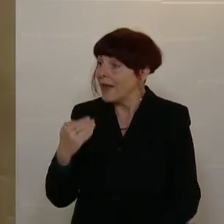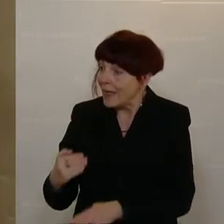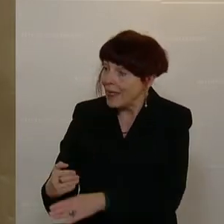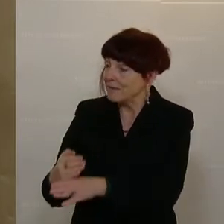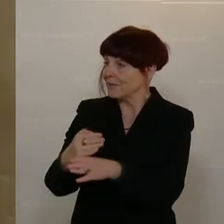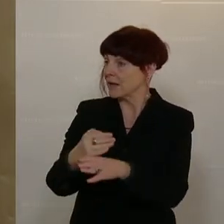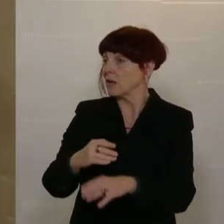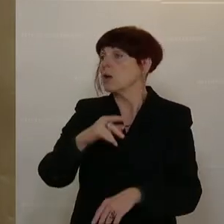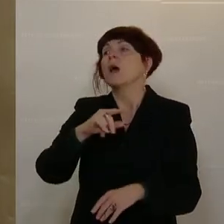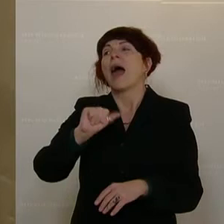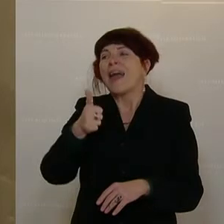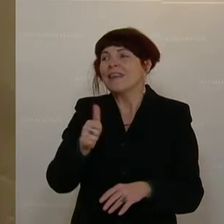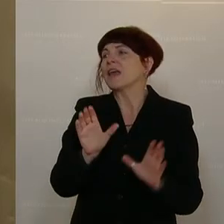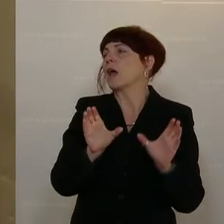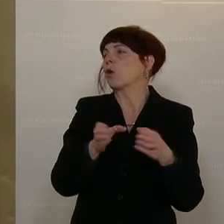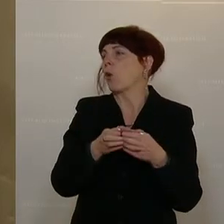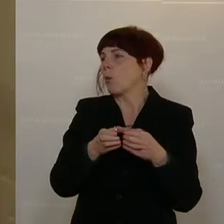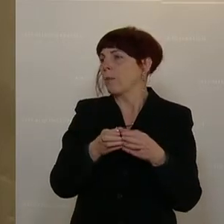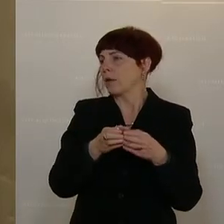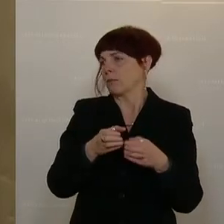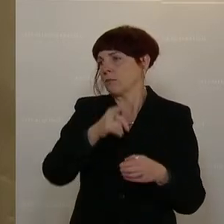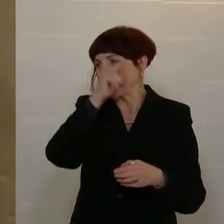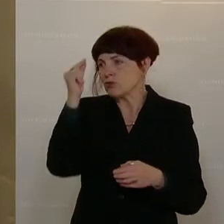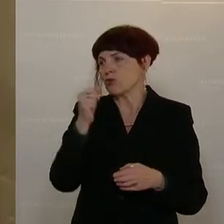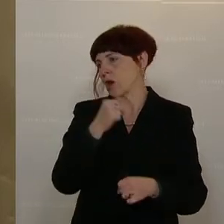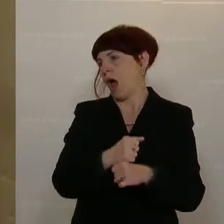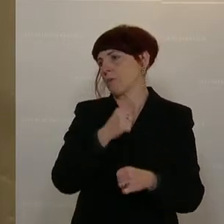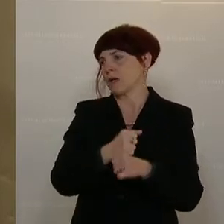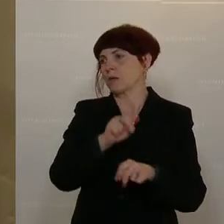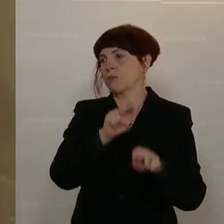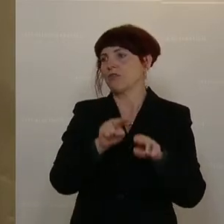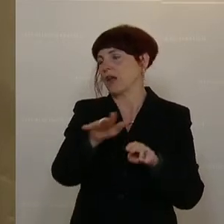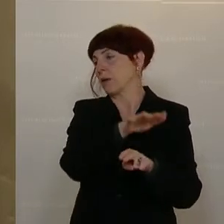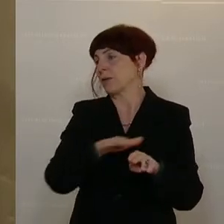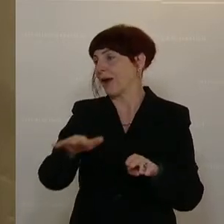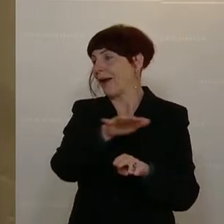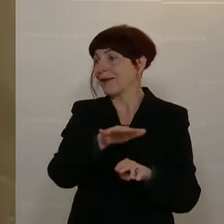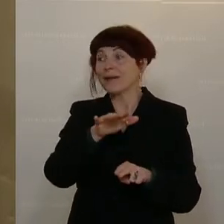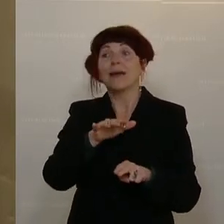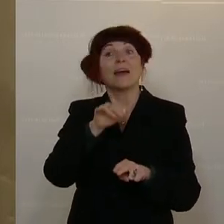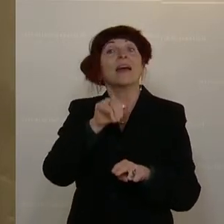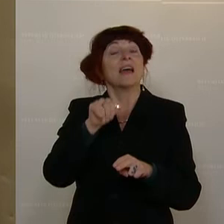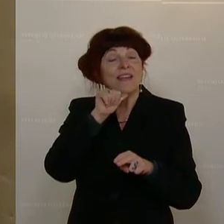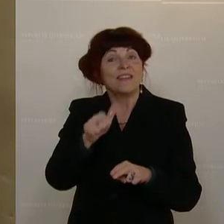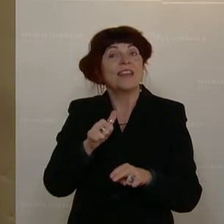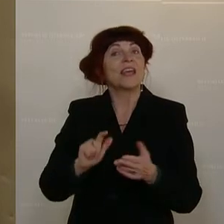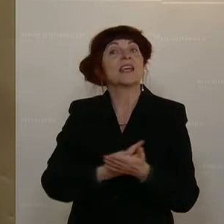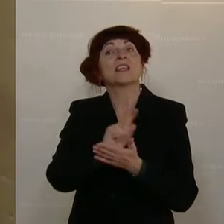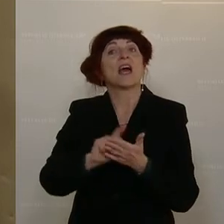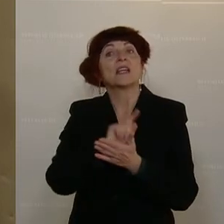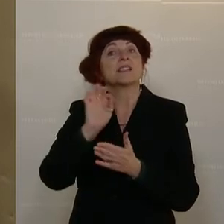der arbeitenden Menschen im Pflegebereich unfairerweise nicht die Zeitguthaben erhalten, die ihnen in Zuständen nach dem